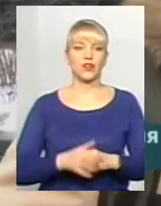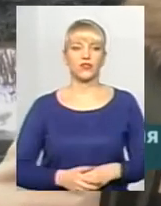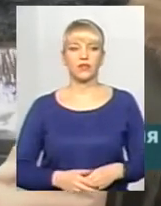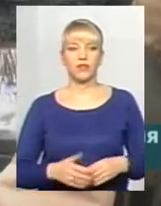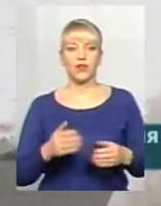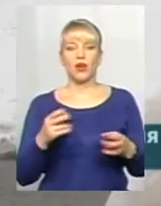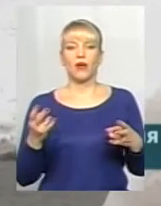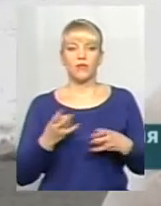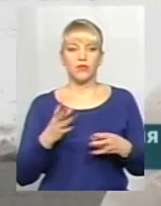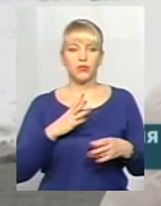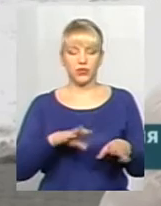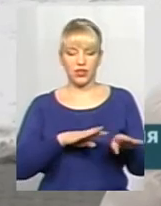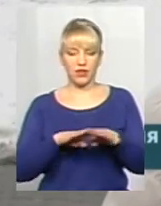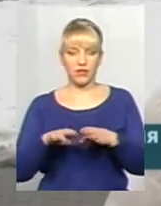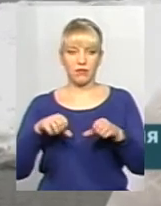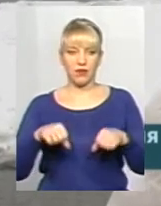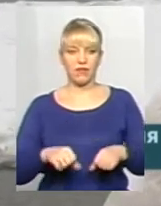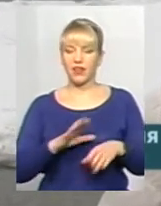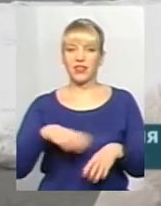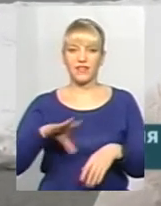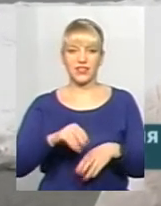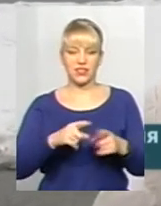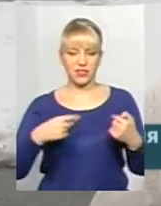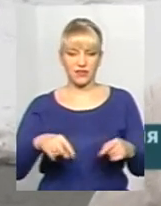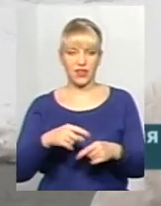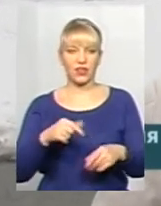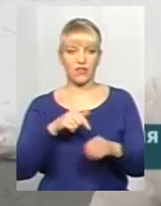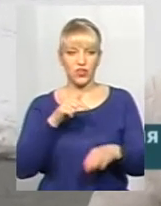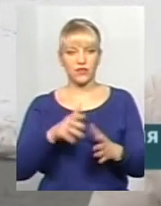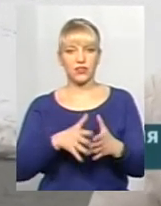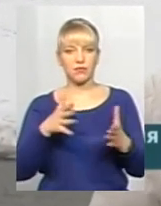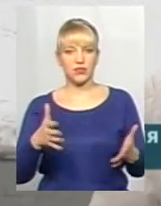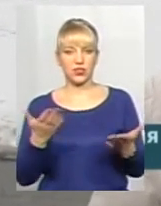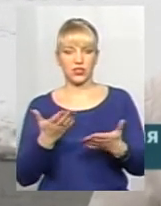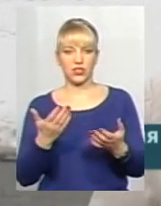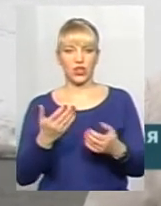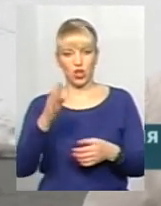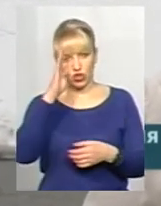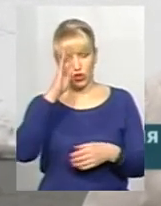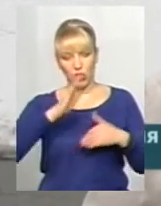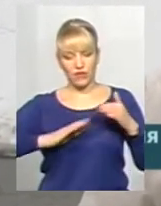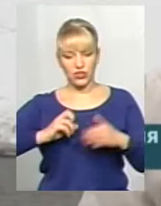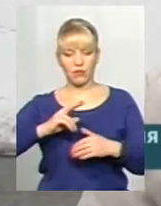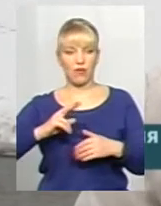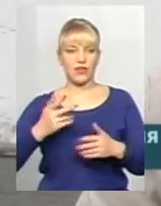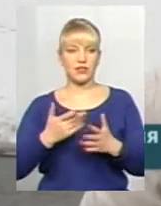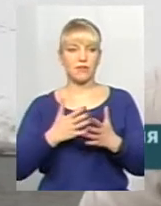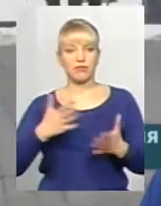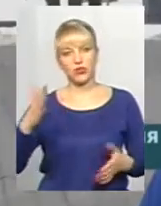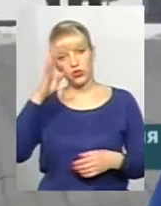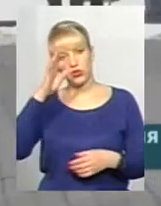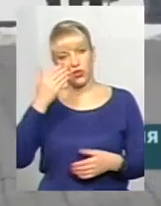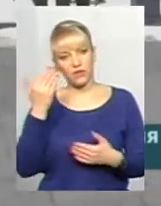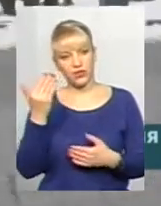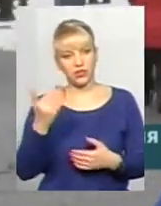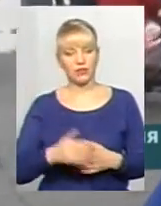права бути. Ну, в всіх сферах, тобто, все рівно відчувається більшість в якихось таких чоловічих професіях, більшість переважають чоловіка. В